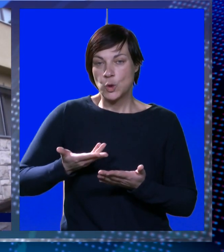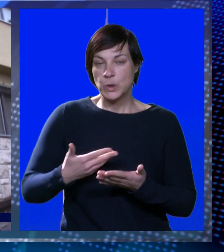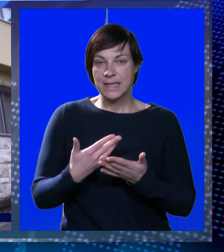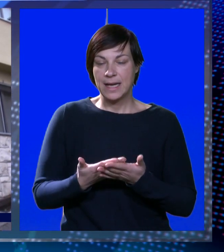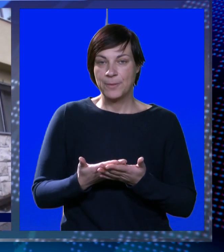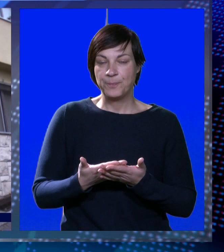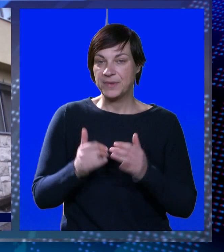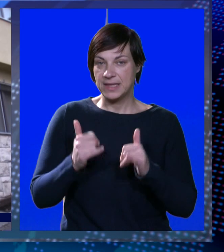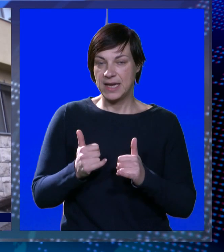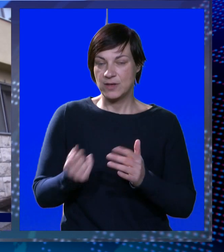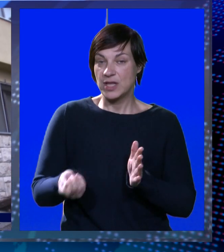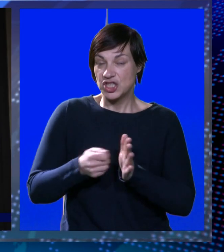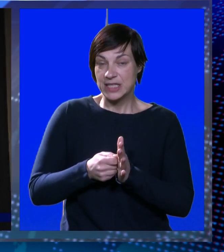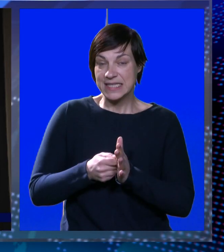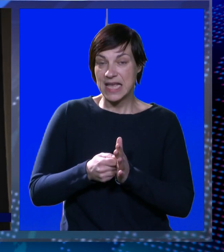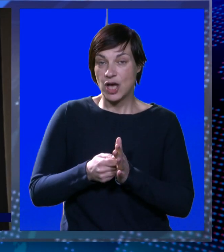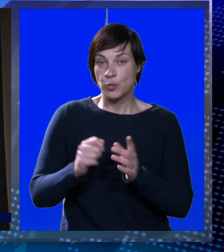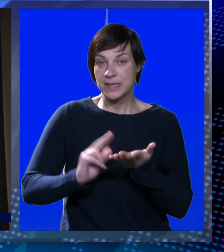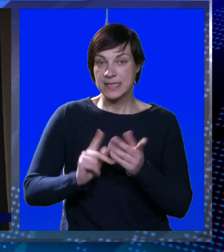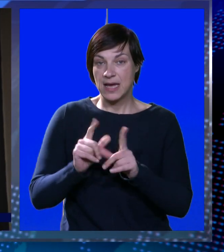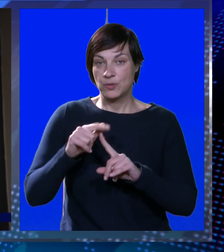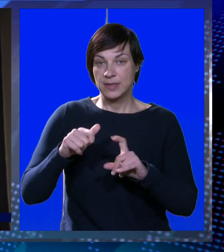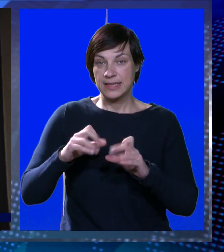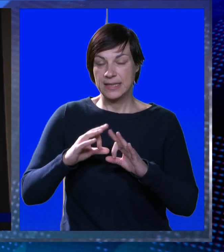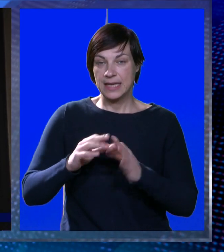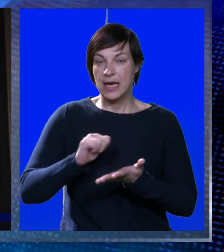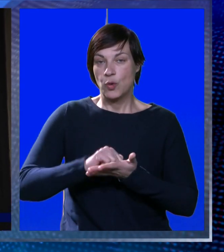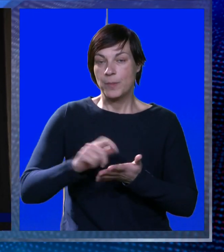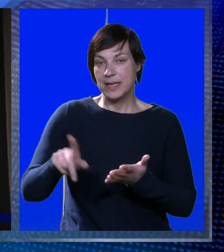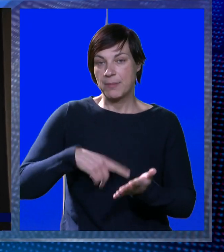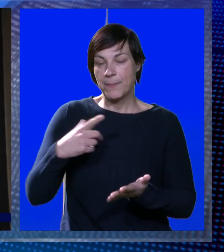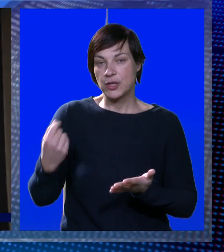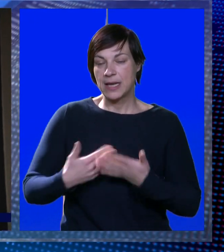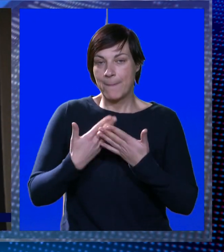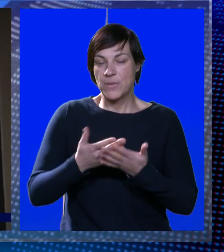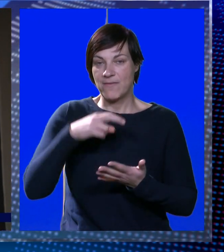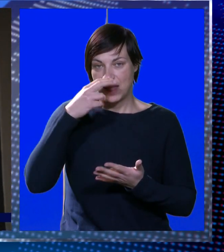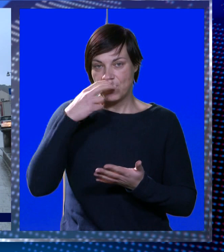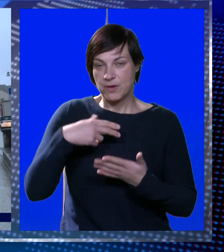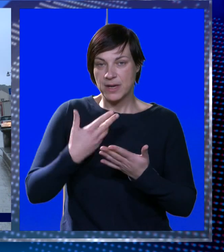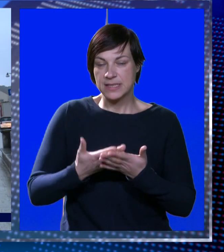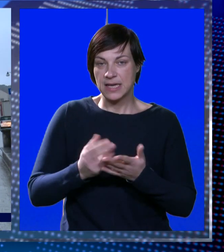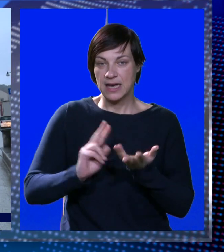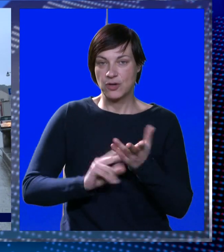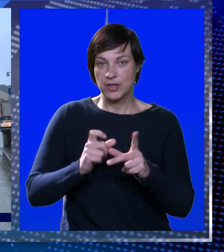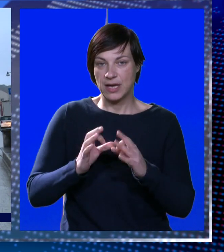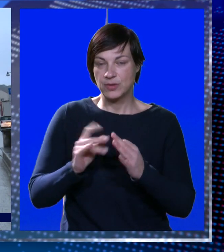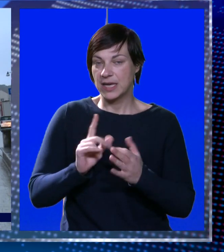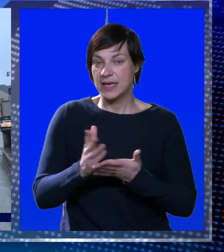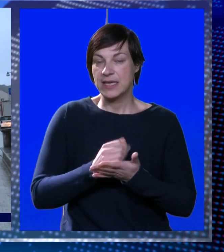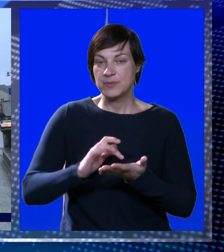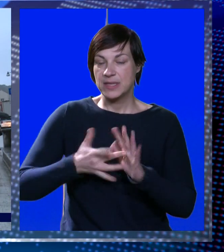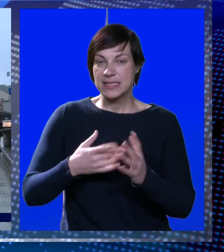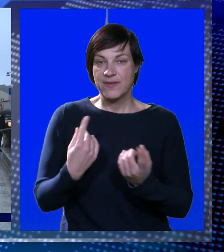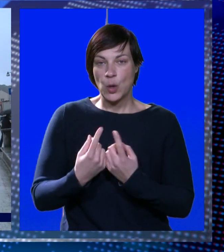jedan ponuditelj i to trenutačni zakupac tvrtka Nautika. U medijima se proteklih dana pojavila informacija kako Nautika ne